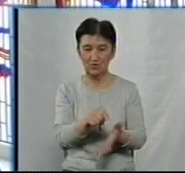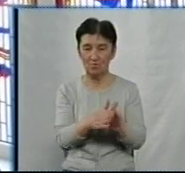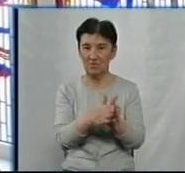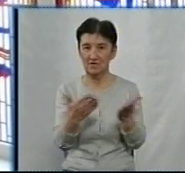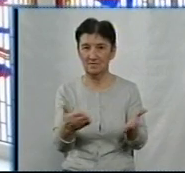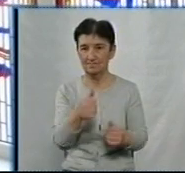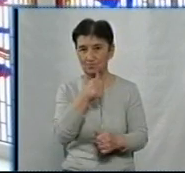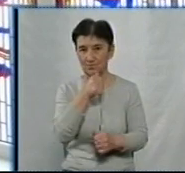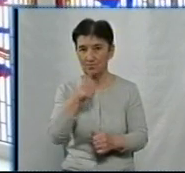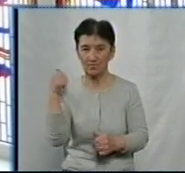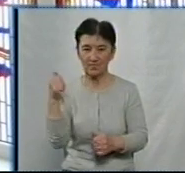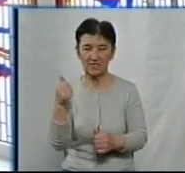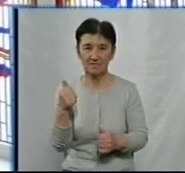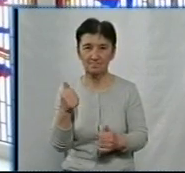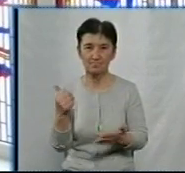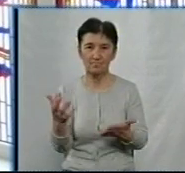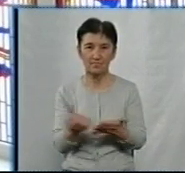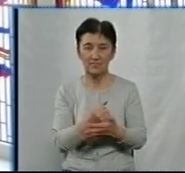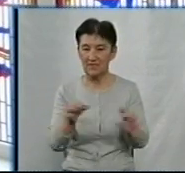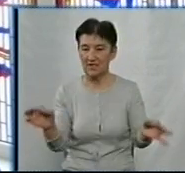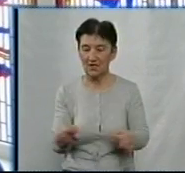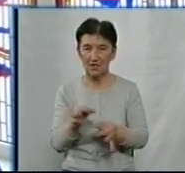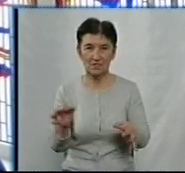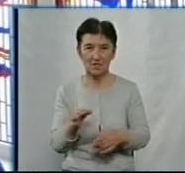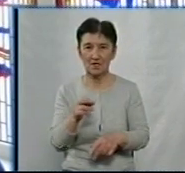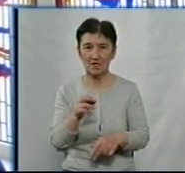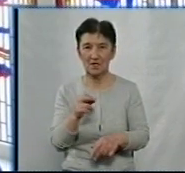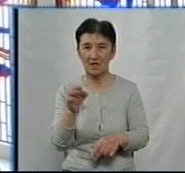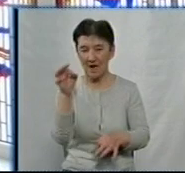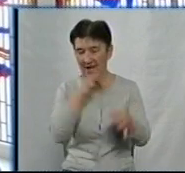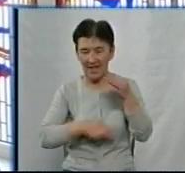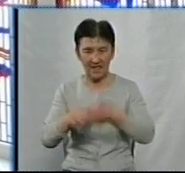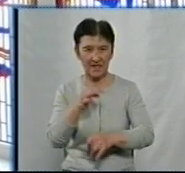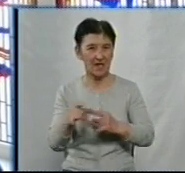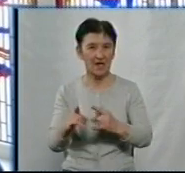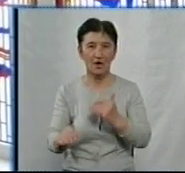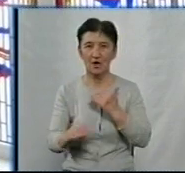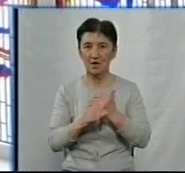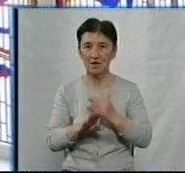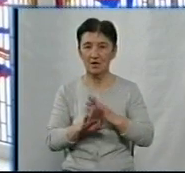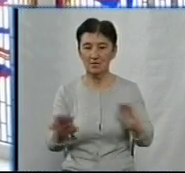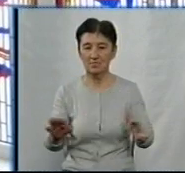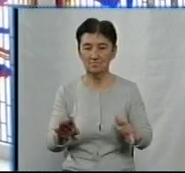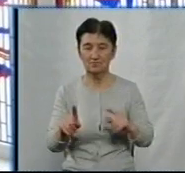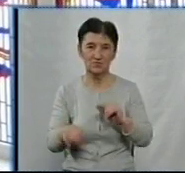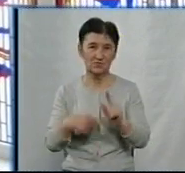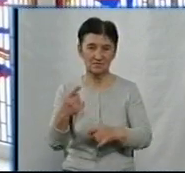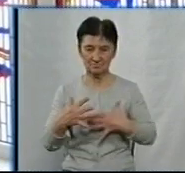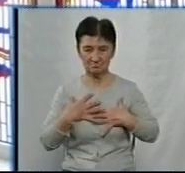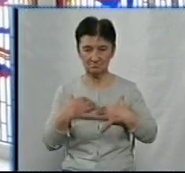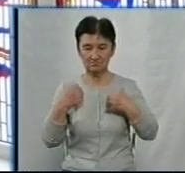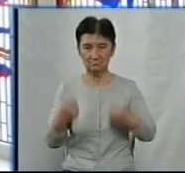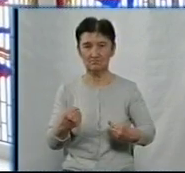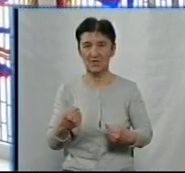мене морозило, трусило і два тижні ніякій лікарі не допомагало. А видужував ще десь через місяць. Просто